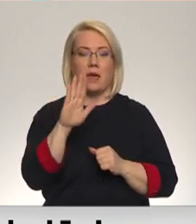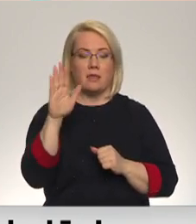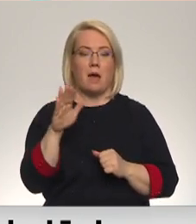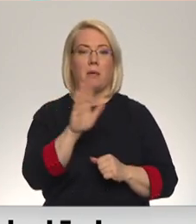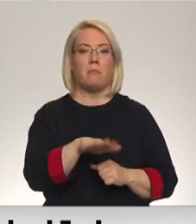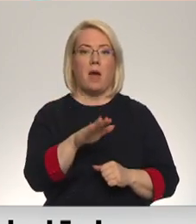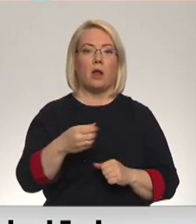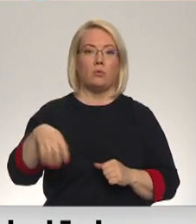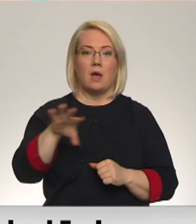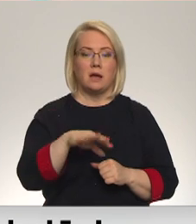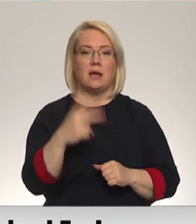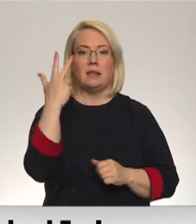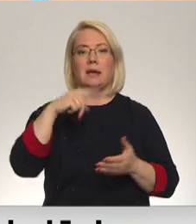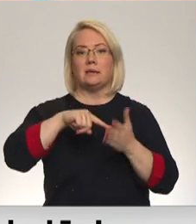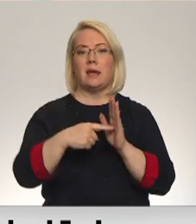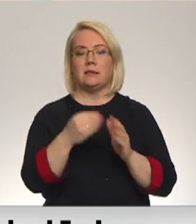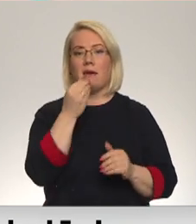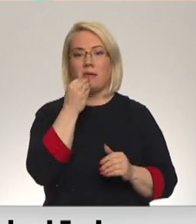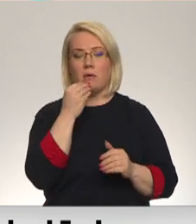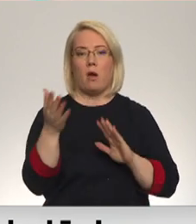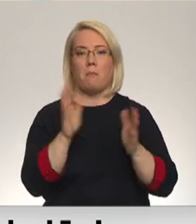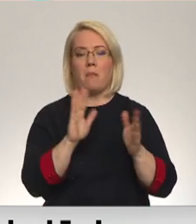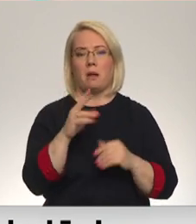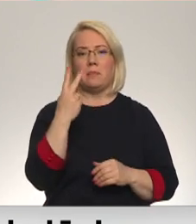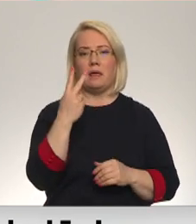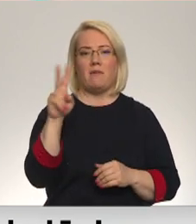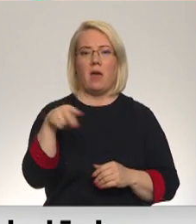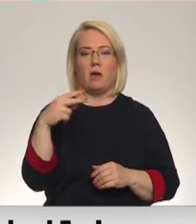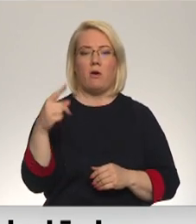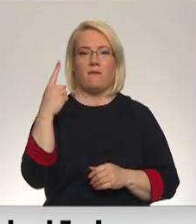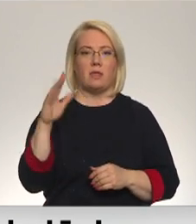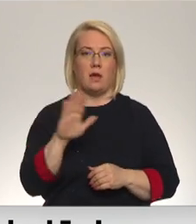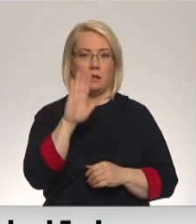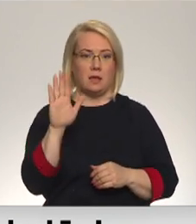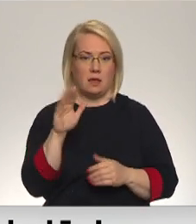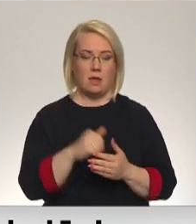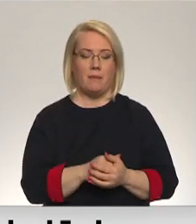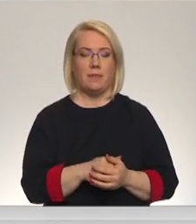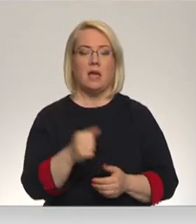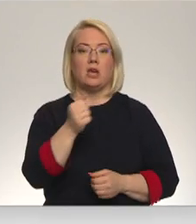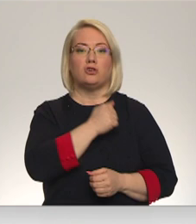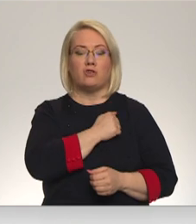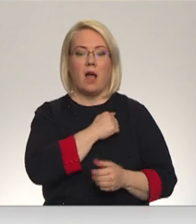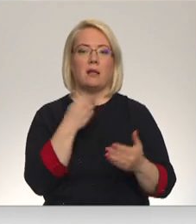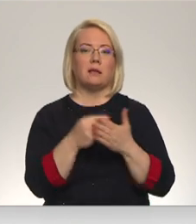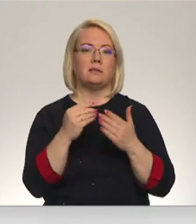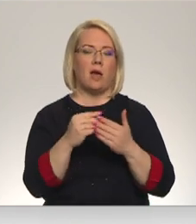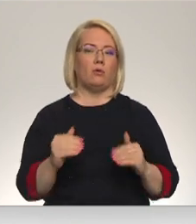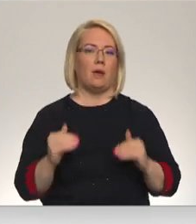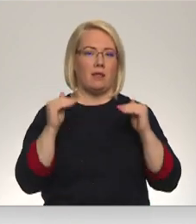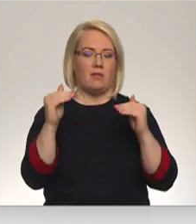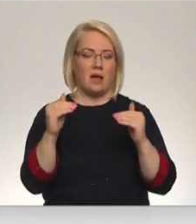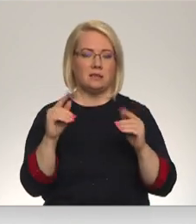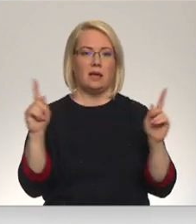mums ir trīs maltītes dienā, būtu orientējuši divi eiro dienā. Žēl, ka inflācija ir, un tad nāk lāt vēl